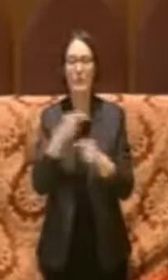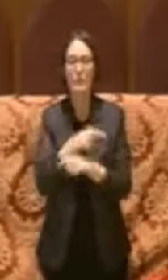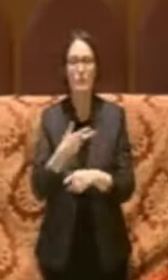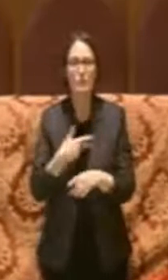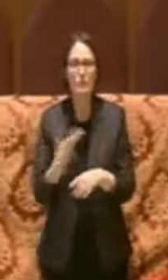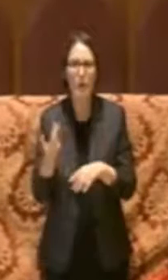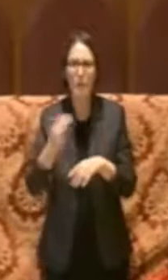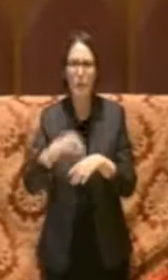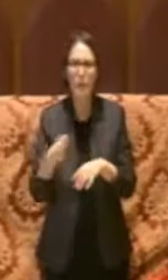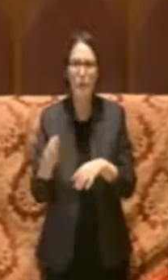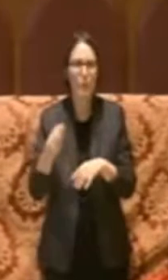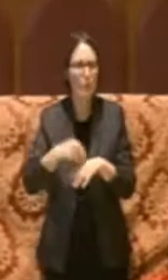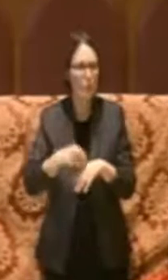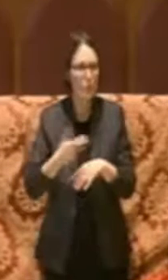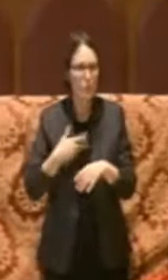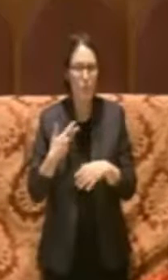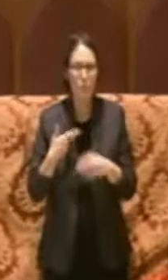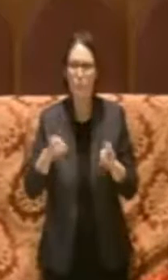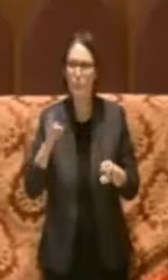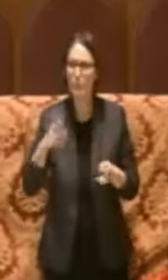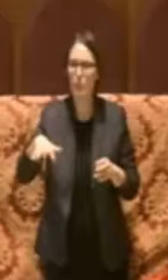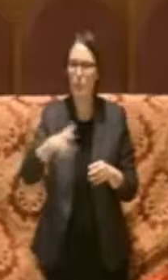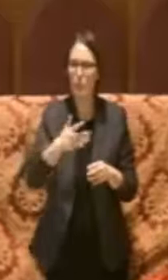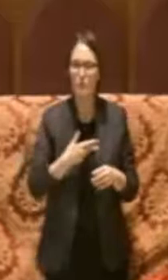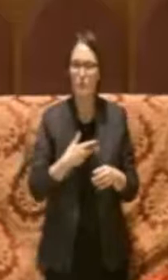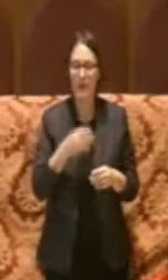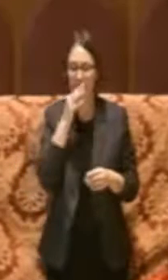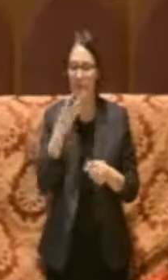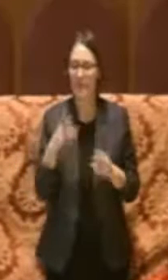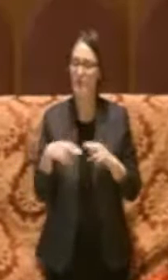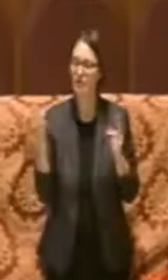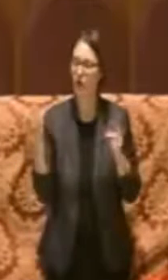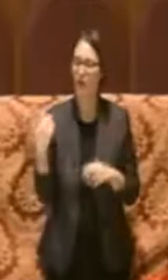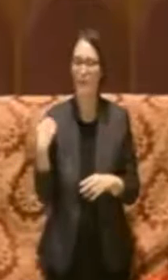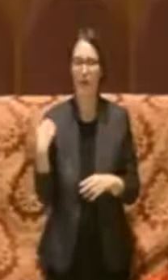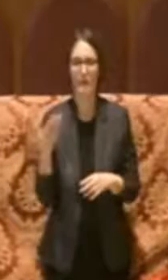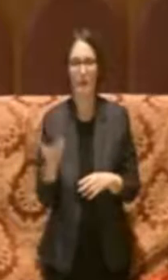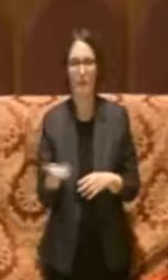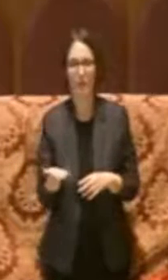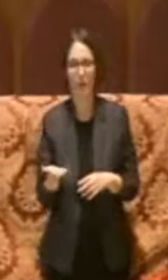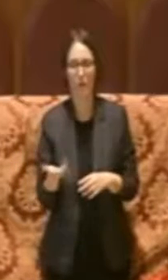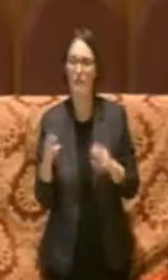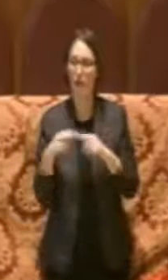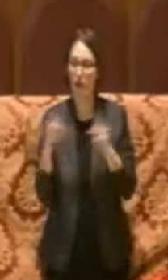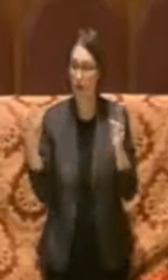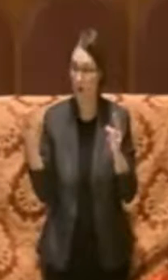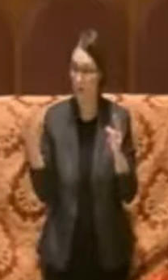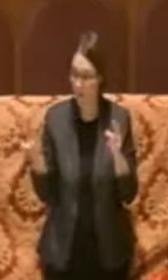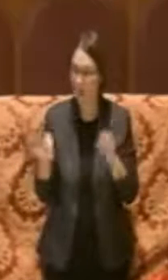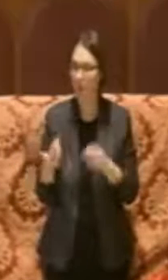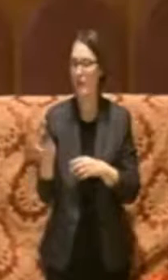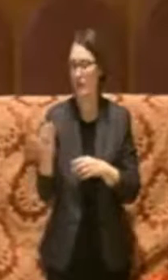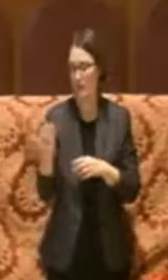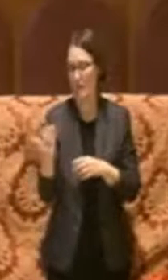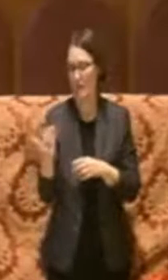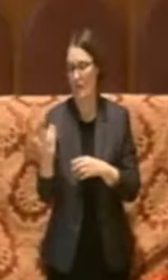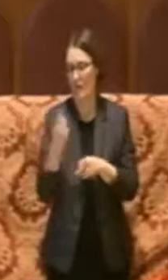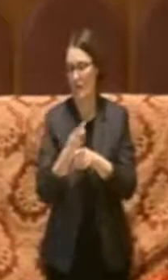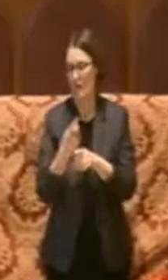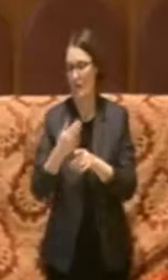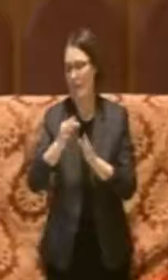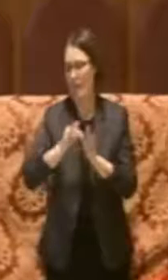sono di più. E quindi, appunto, questo significa che li abbiamo scoperti e gli abbiamo chiesto giustamente di regolarizzarli